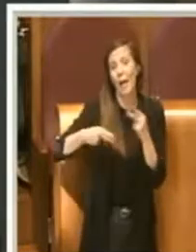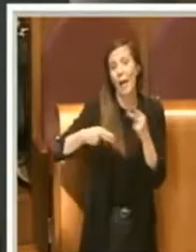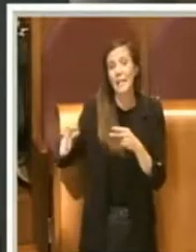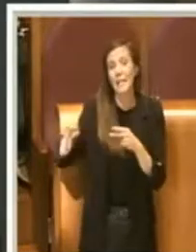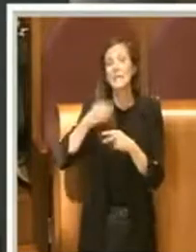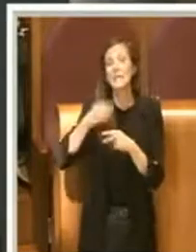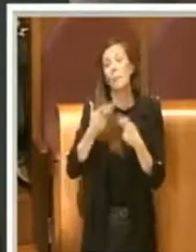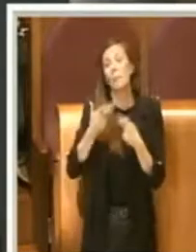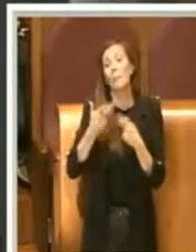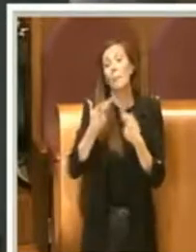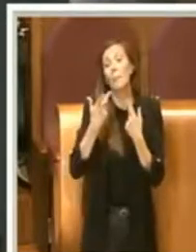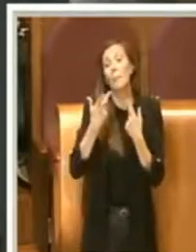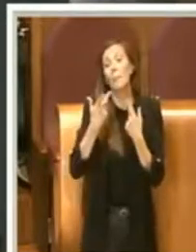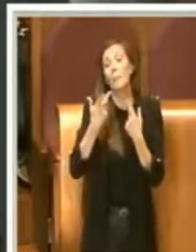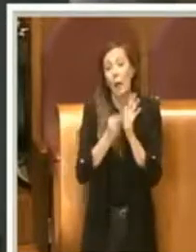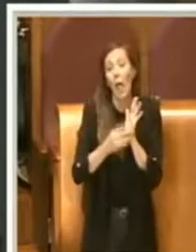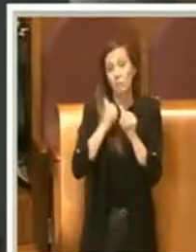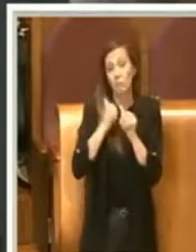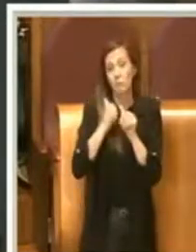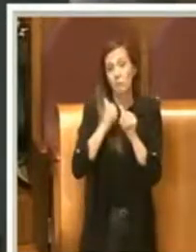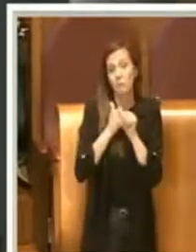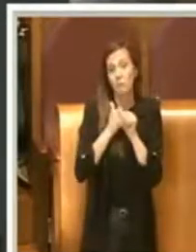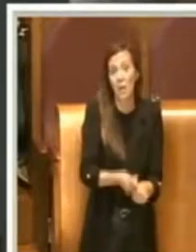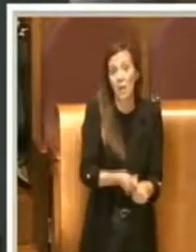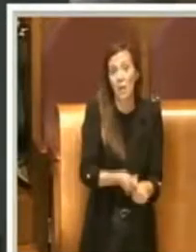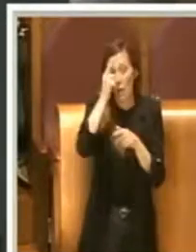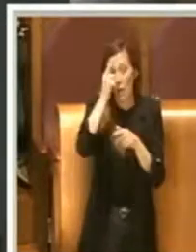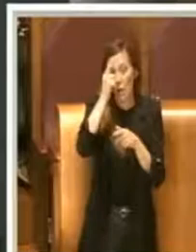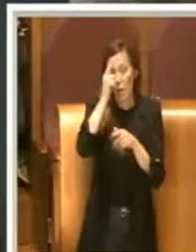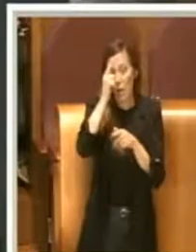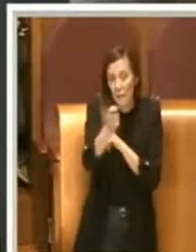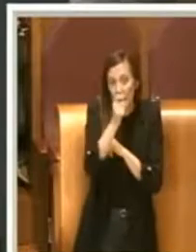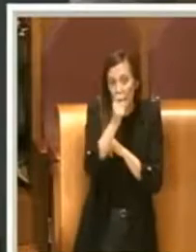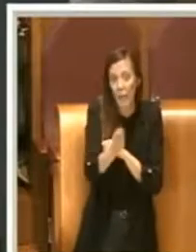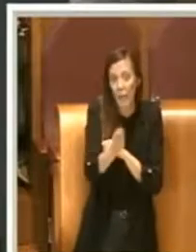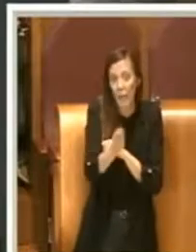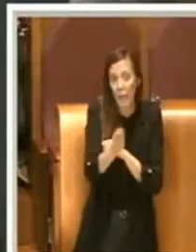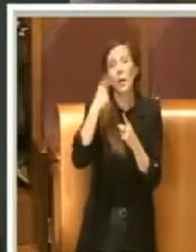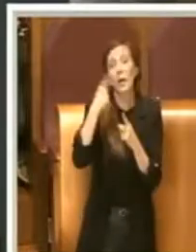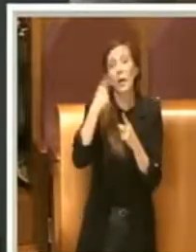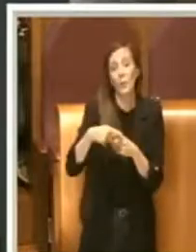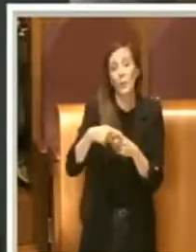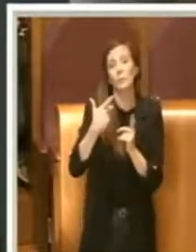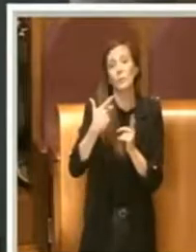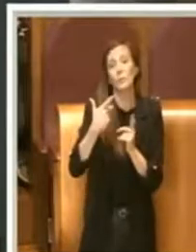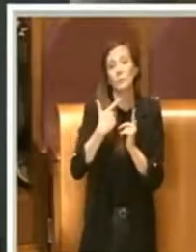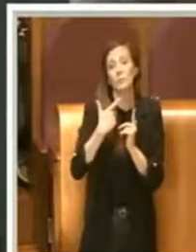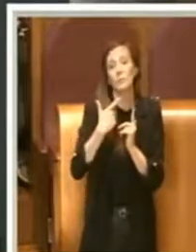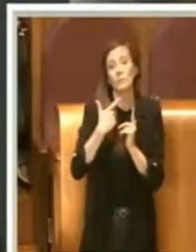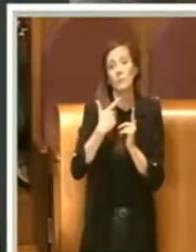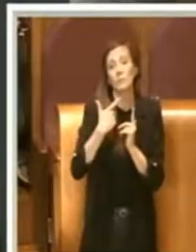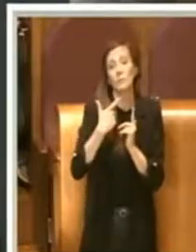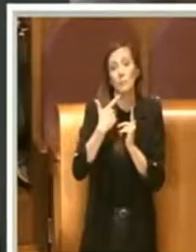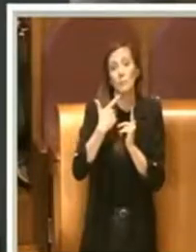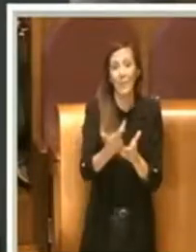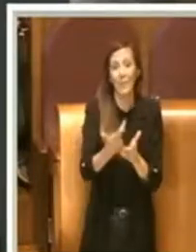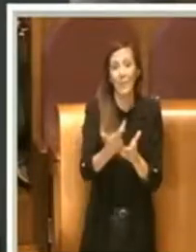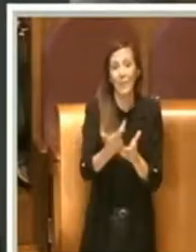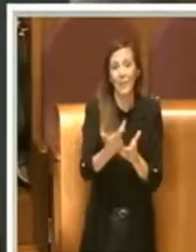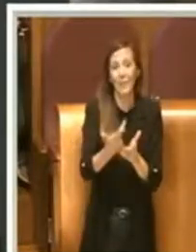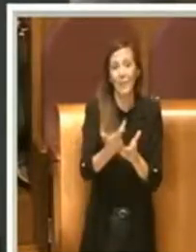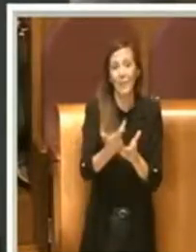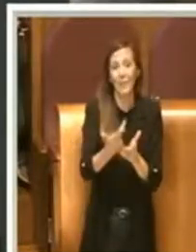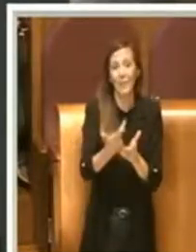rispettando tutti i criteri e le regole e soprattutto portando una sana riqualificazione.